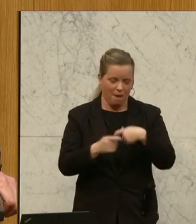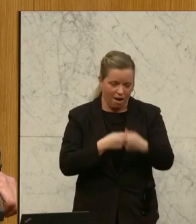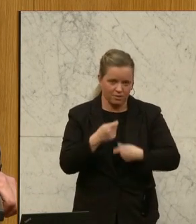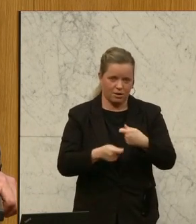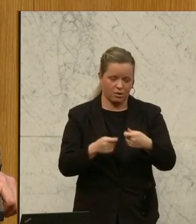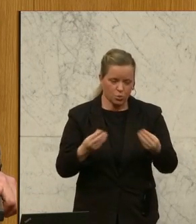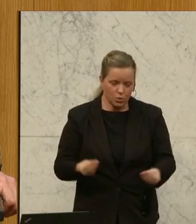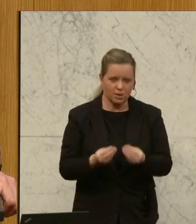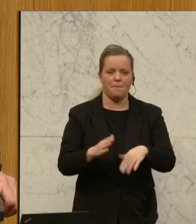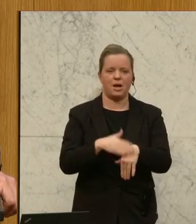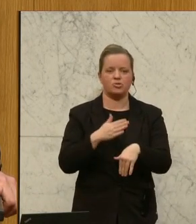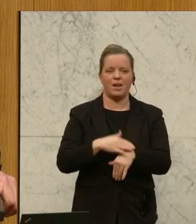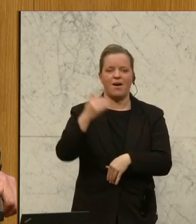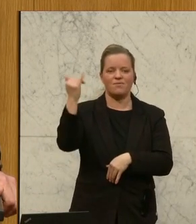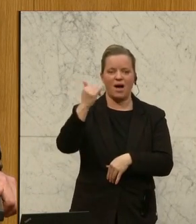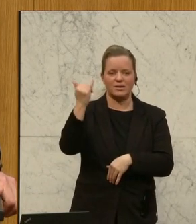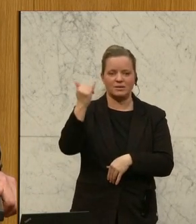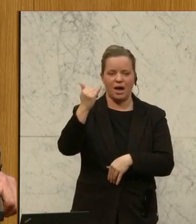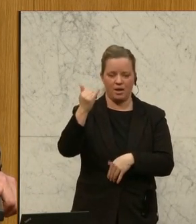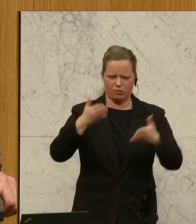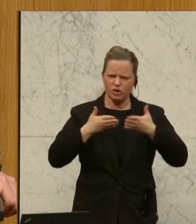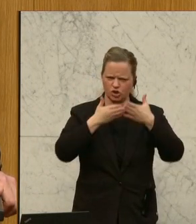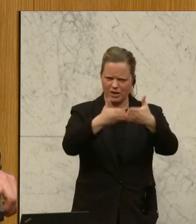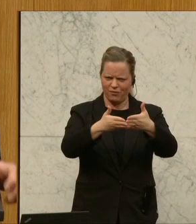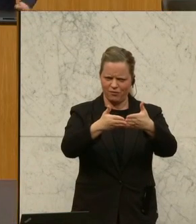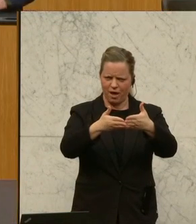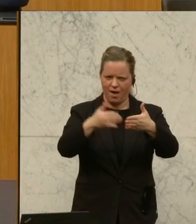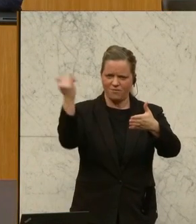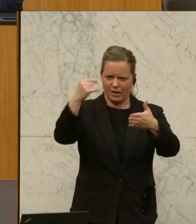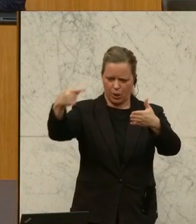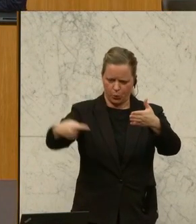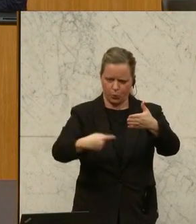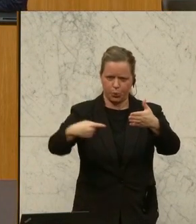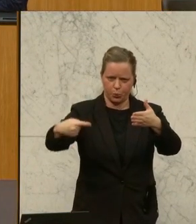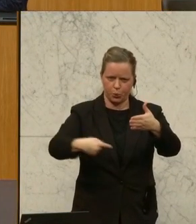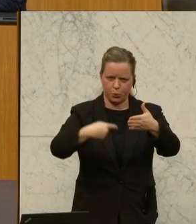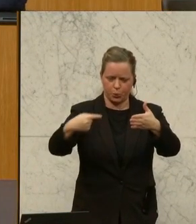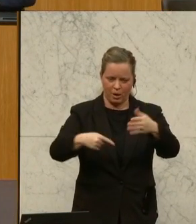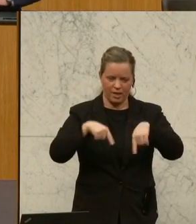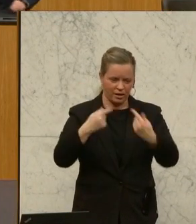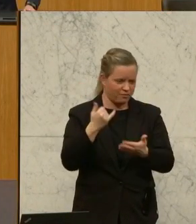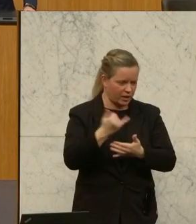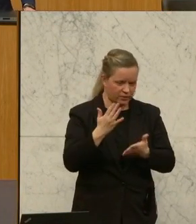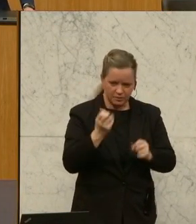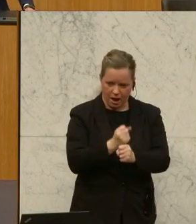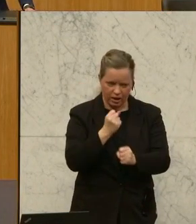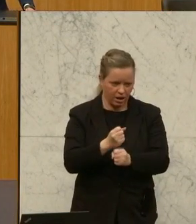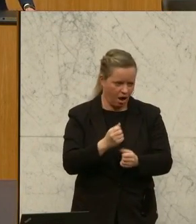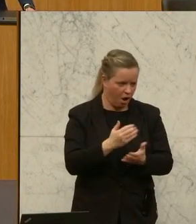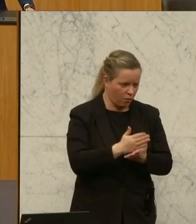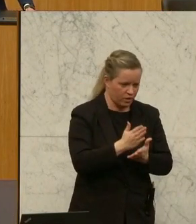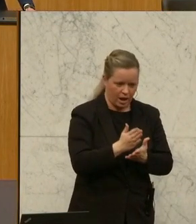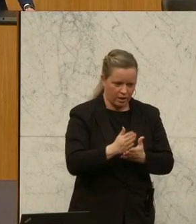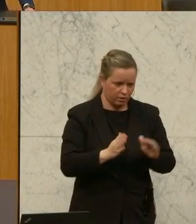wenn Sie bei einem Wassereinbruch in einem Schiff das Wasser verteilen, in den verschiedenen Kabinen dem einen oder anderen eine